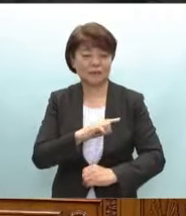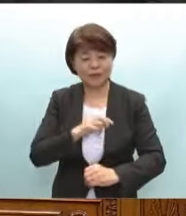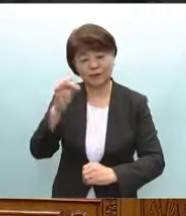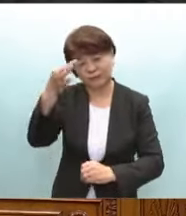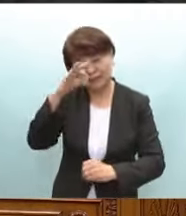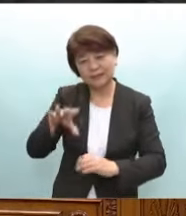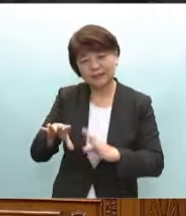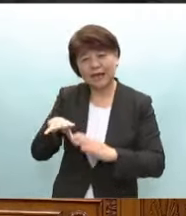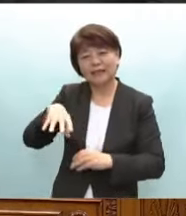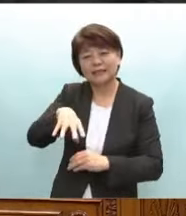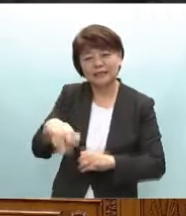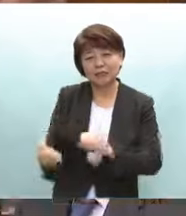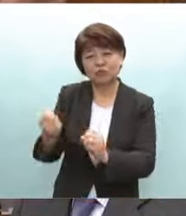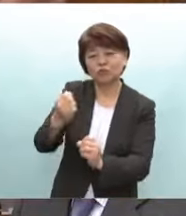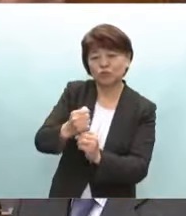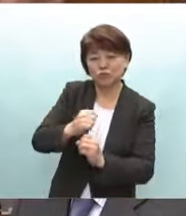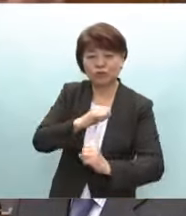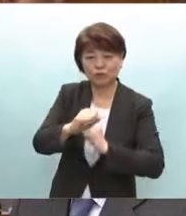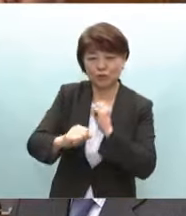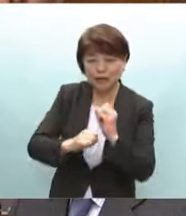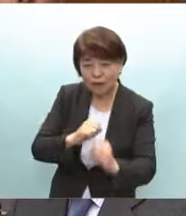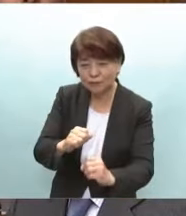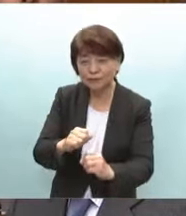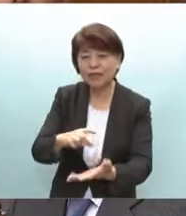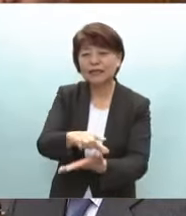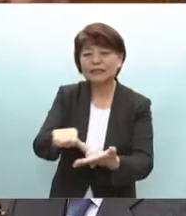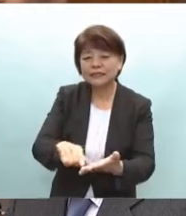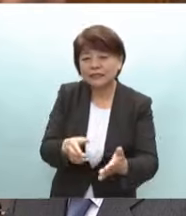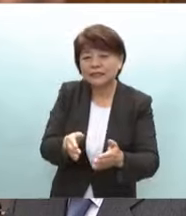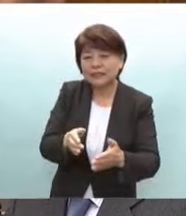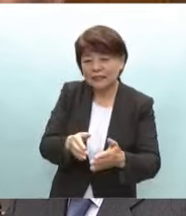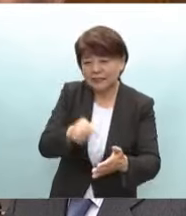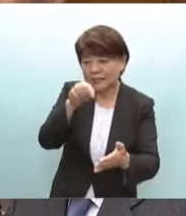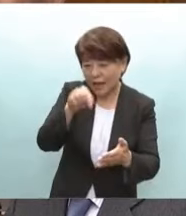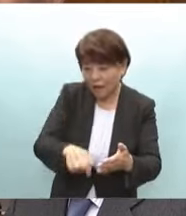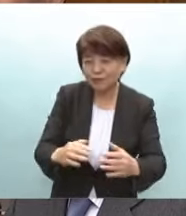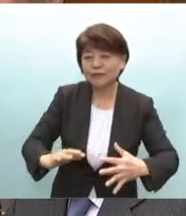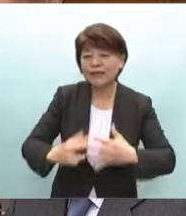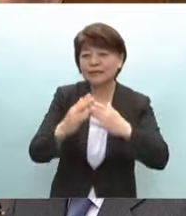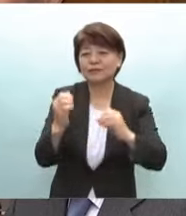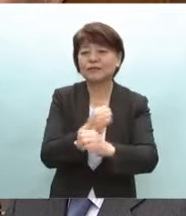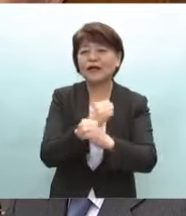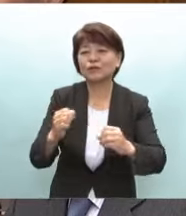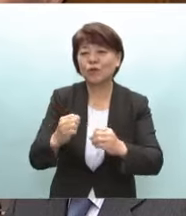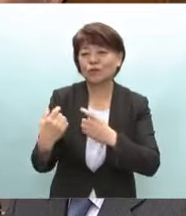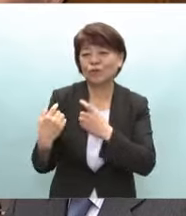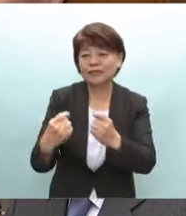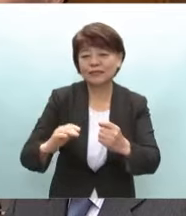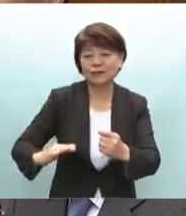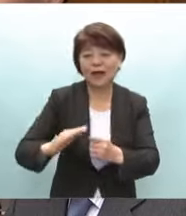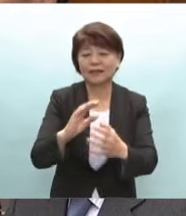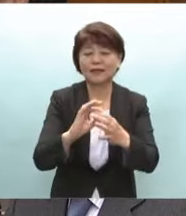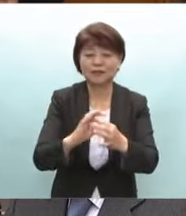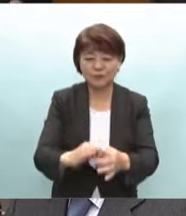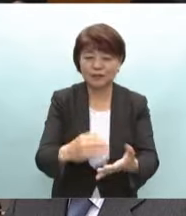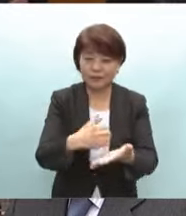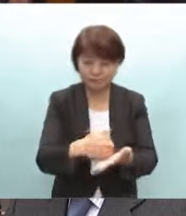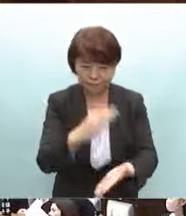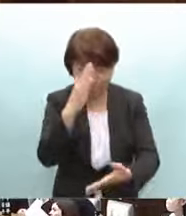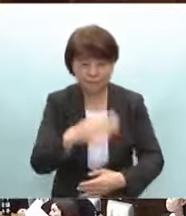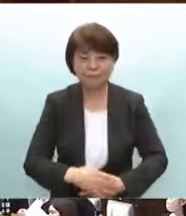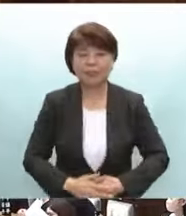復旧復興に取り掛かる地域に密着する建設産業の維持と発展について総理のお考えをお伺いします